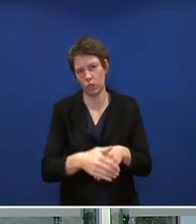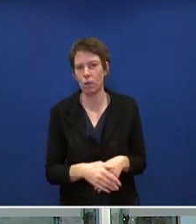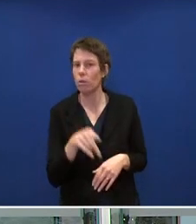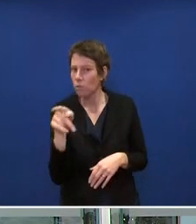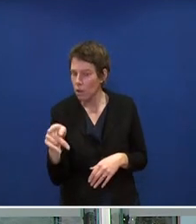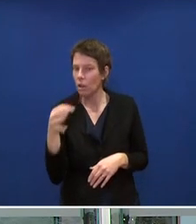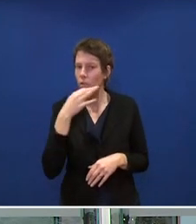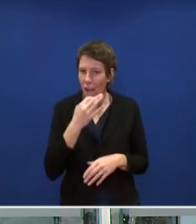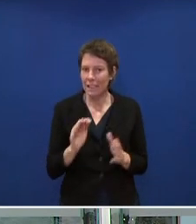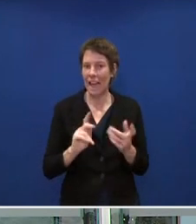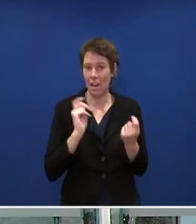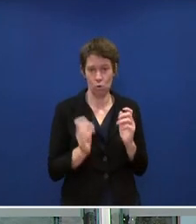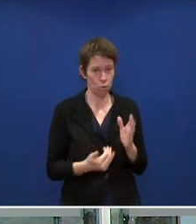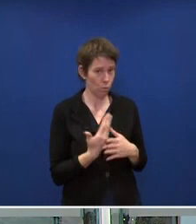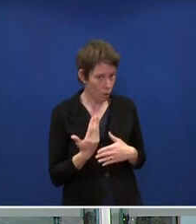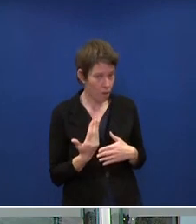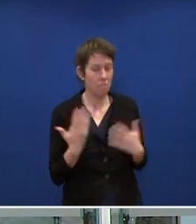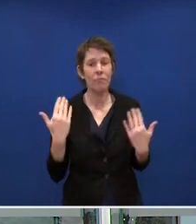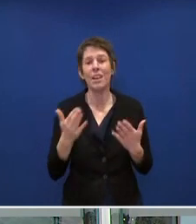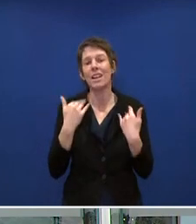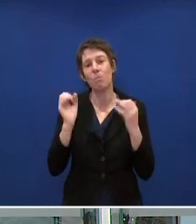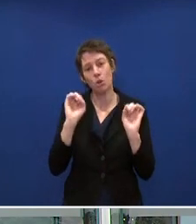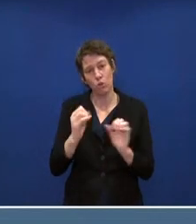noch mal nach neuen Änderungen gefragt, des Thema Schutzprogramms.